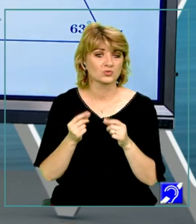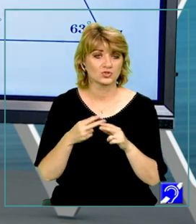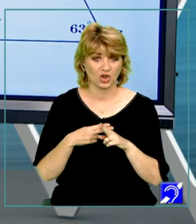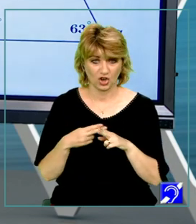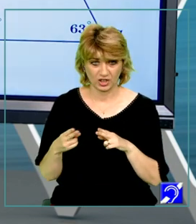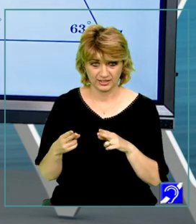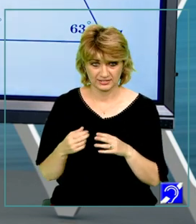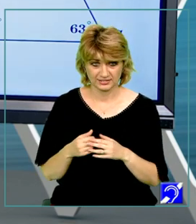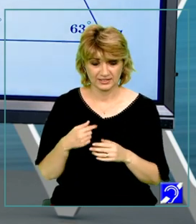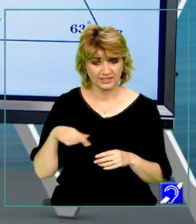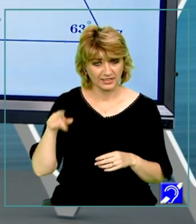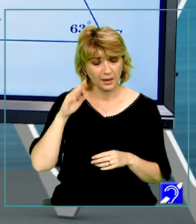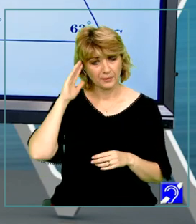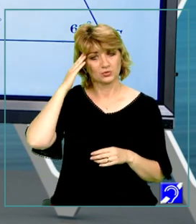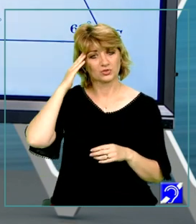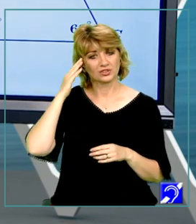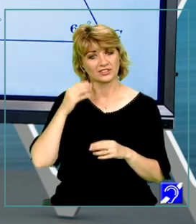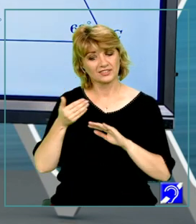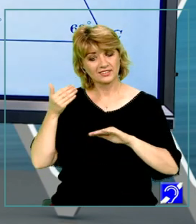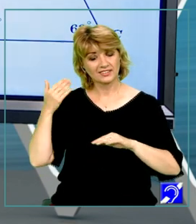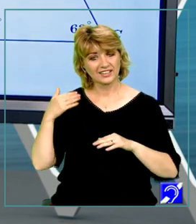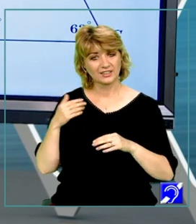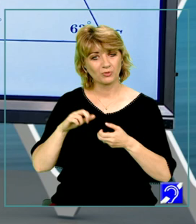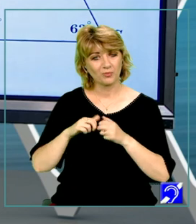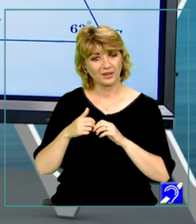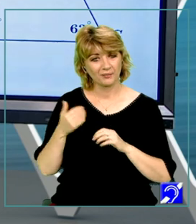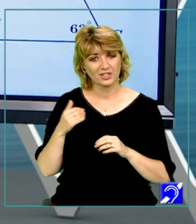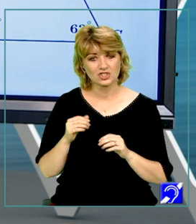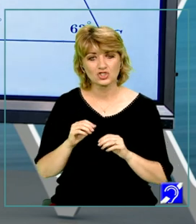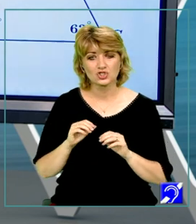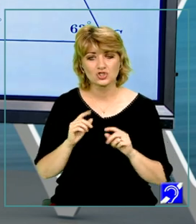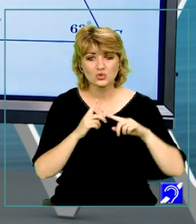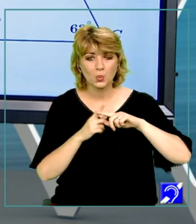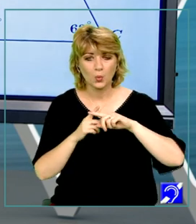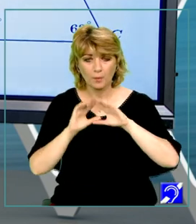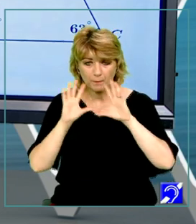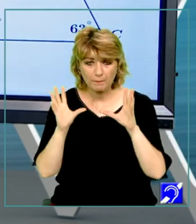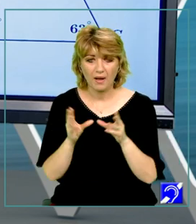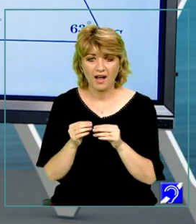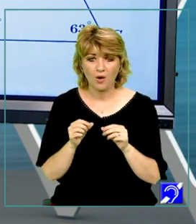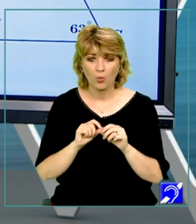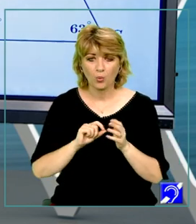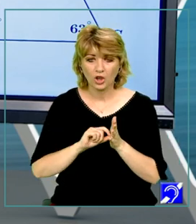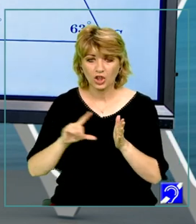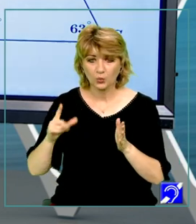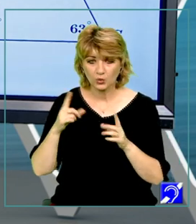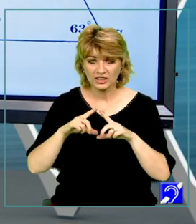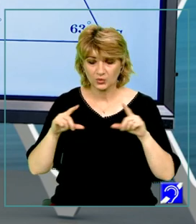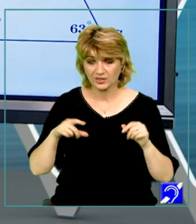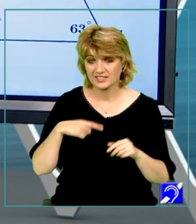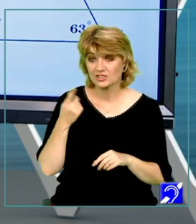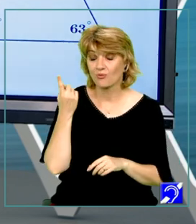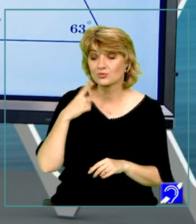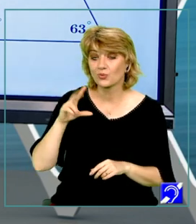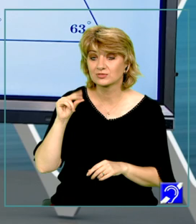Ne-am amintit rezolvând de exercițiul anterior că suma măsurilor unghiurilor unui triunghi este de 180 de